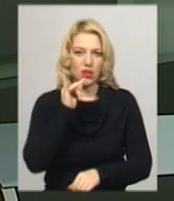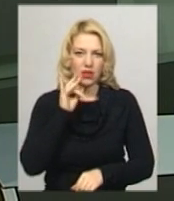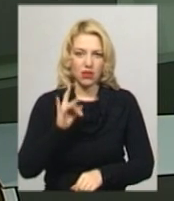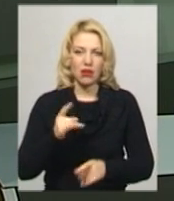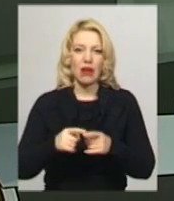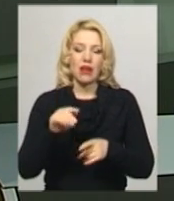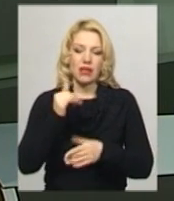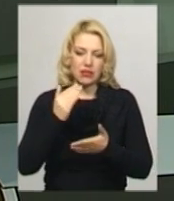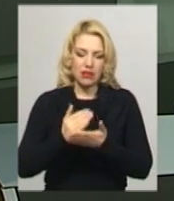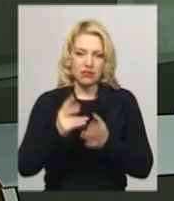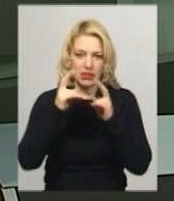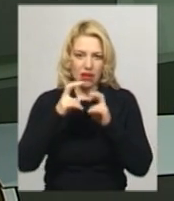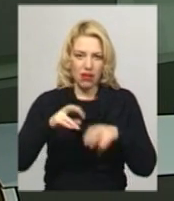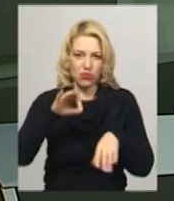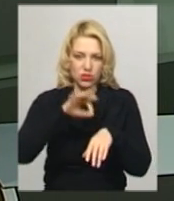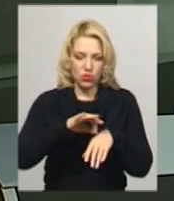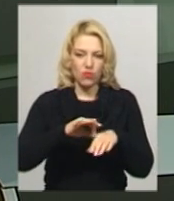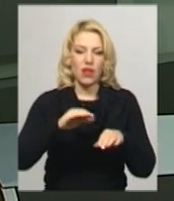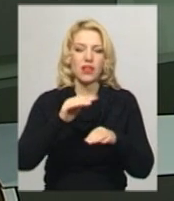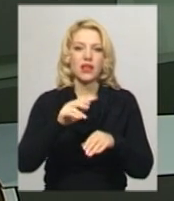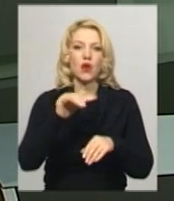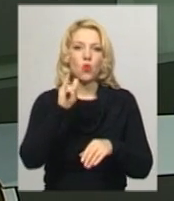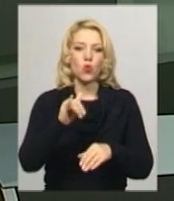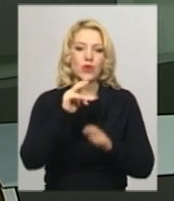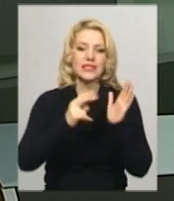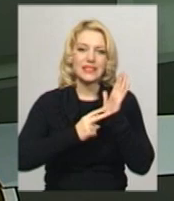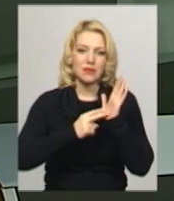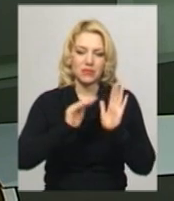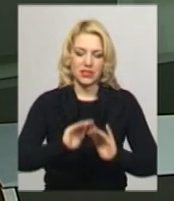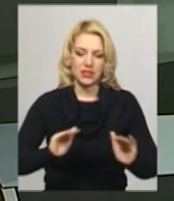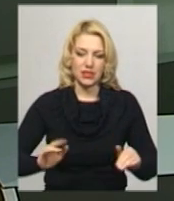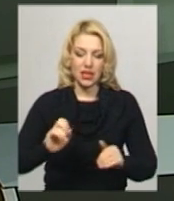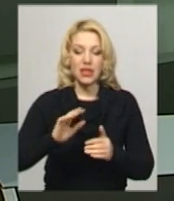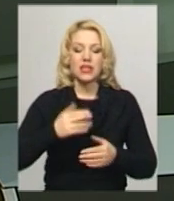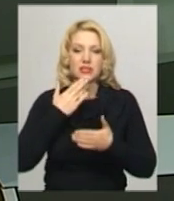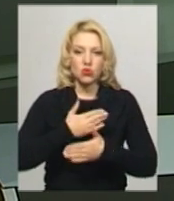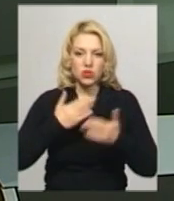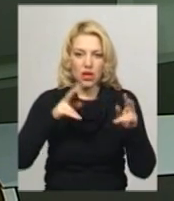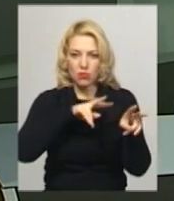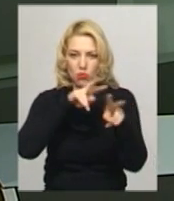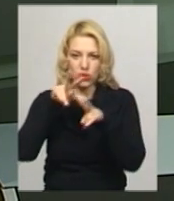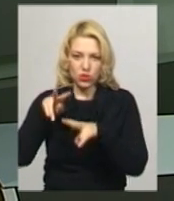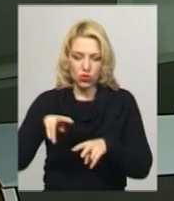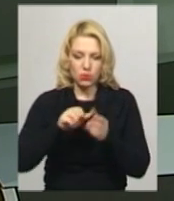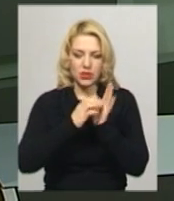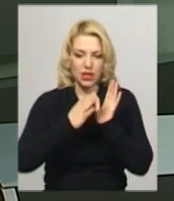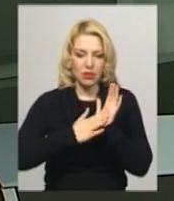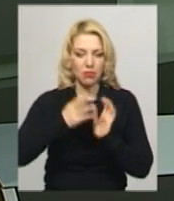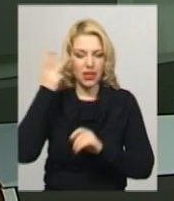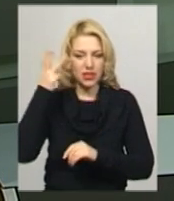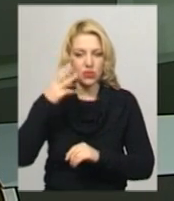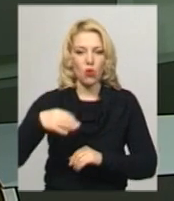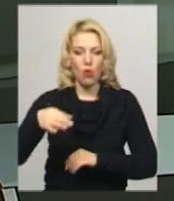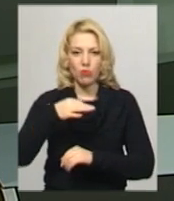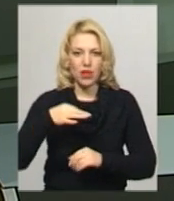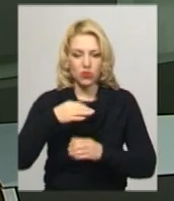Підгірна, в школі діагностували кір у семи дітей. За останними моніторинговими даними Хмельницького обласного лабораторного центру МОЗ